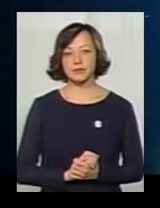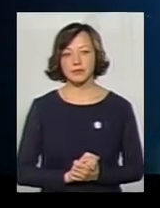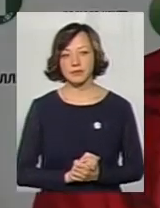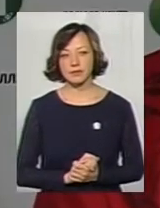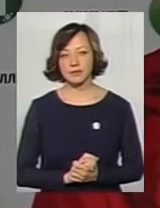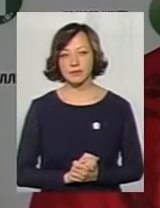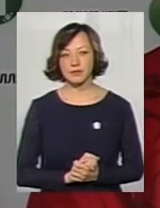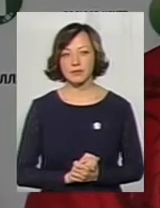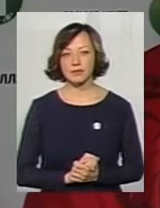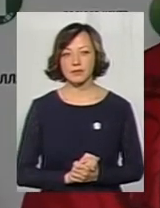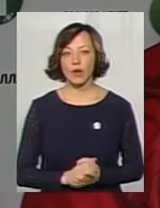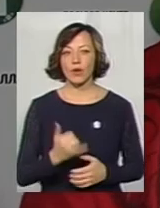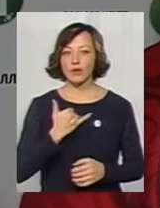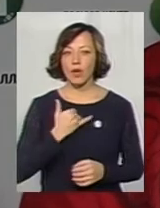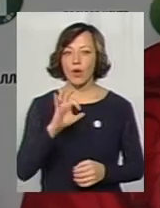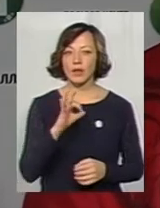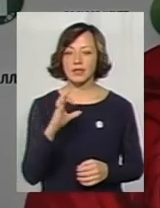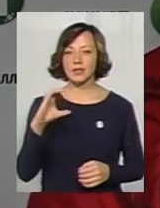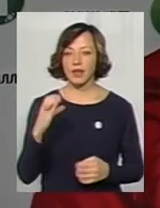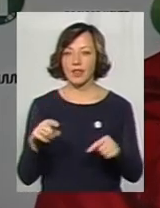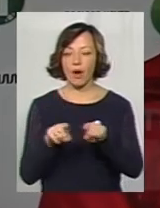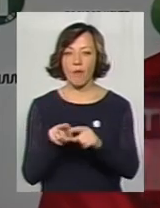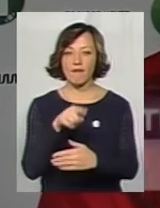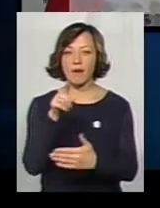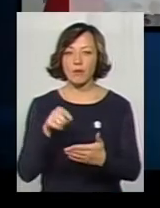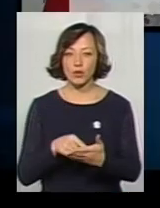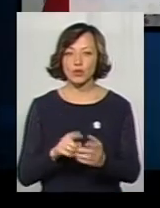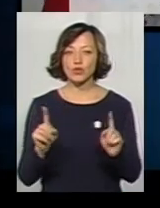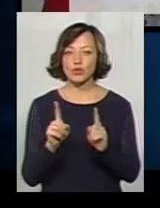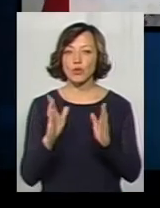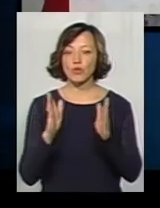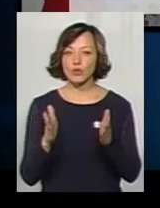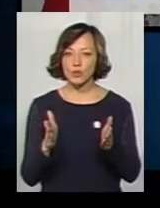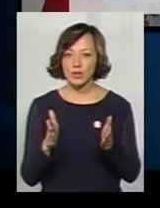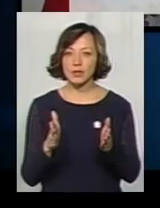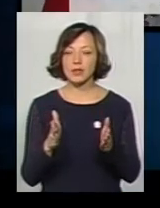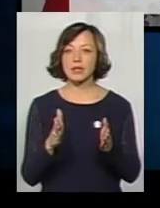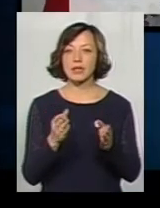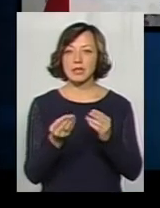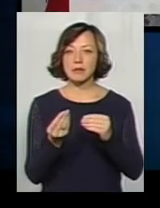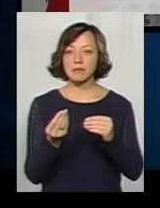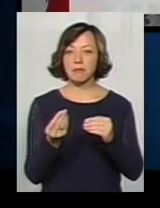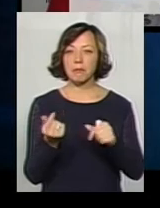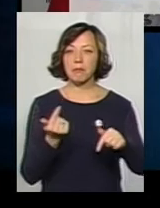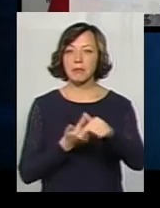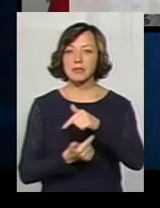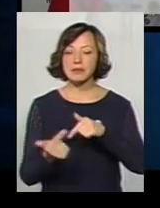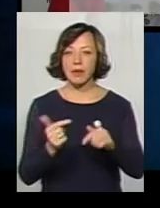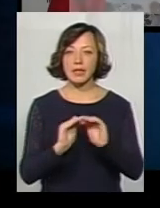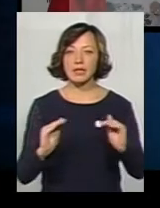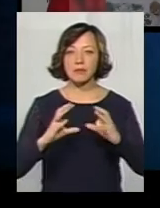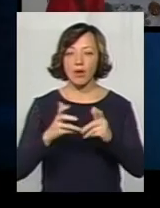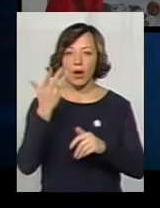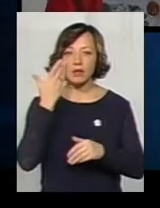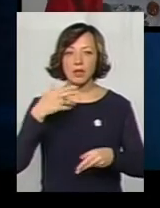У нас к Олександру Сергеючу такой вопрос. Що буде з предпринимателем Детського Міра після того, як